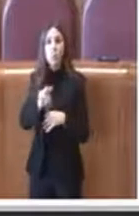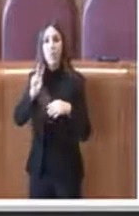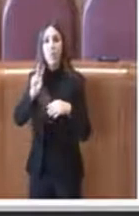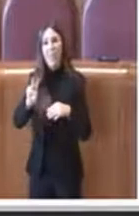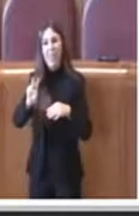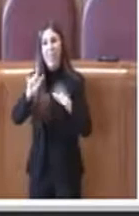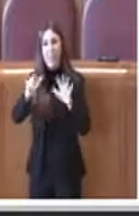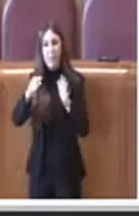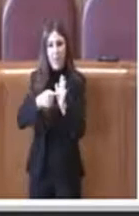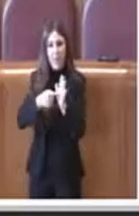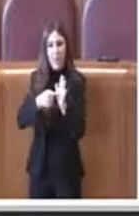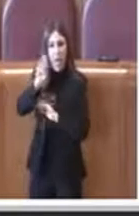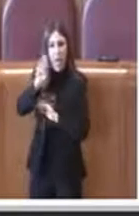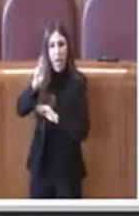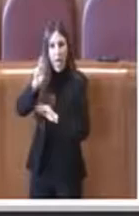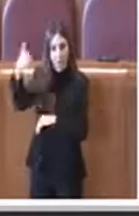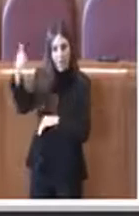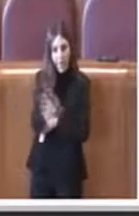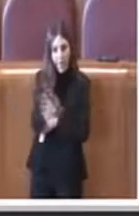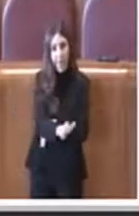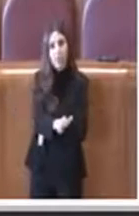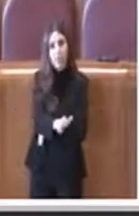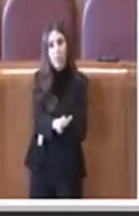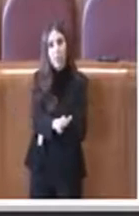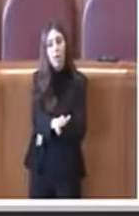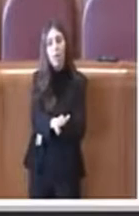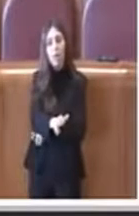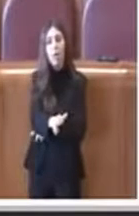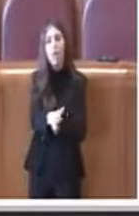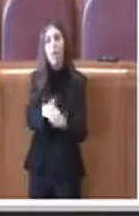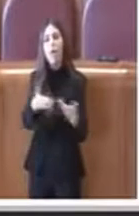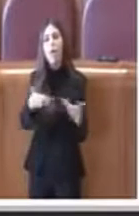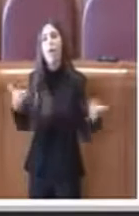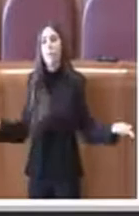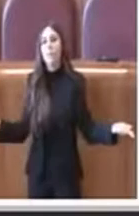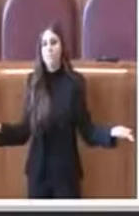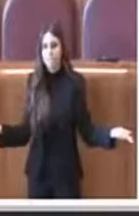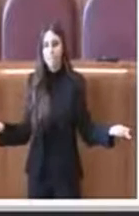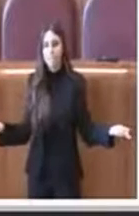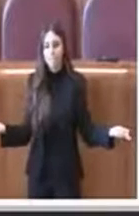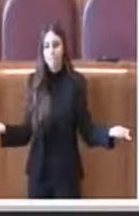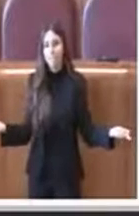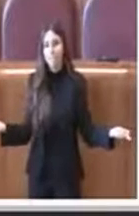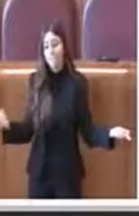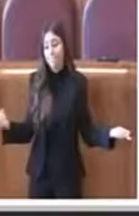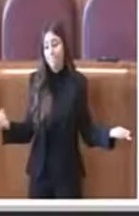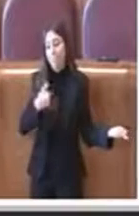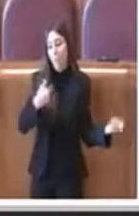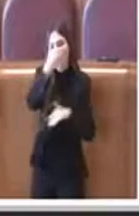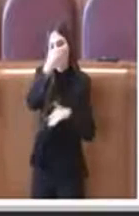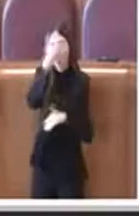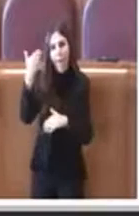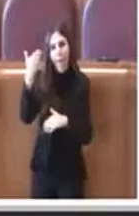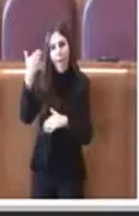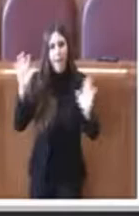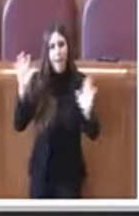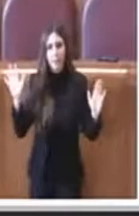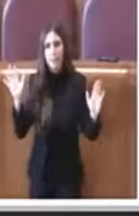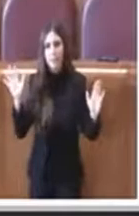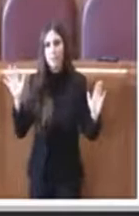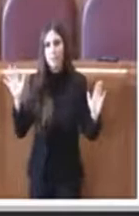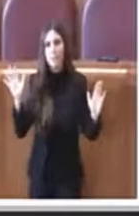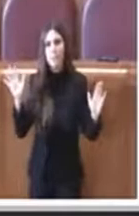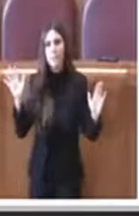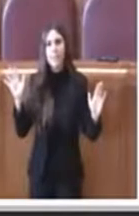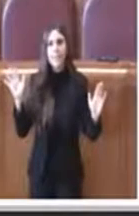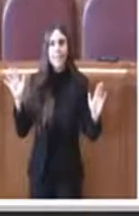milioni di euro e qui detto francamente l'idea che